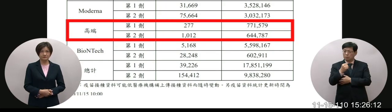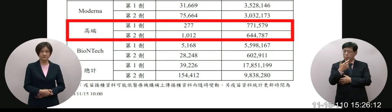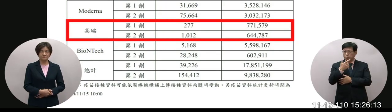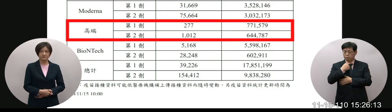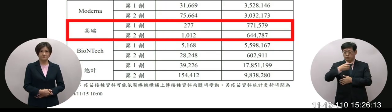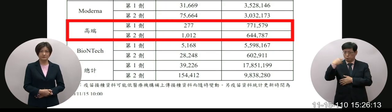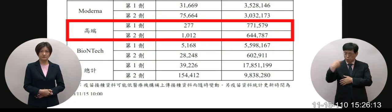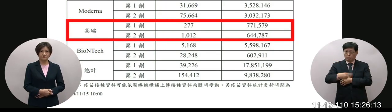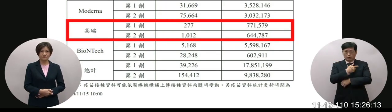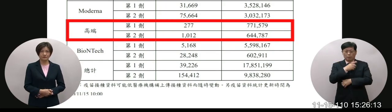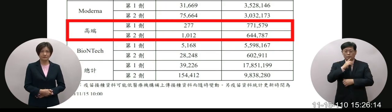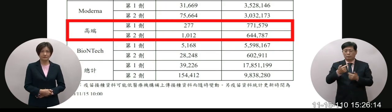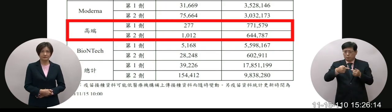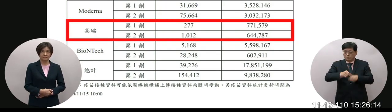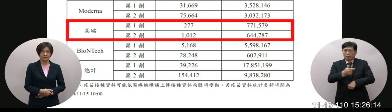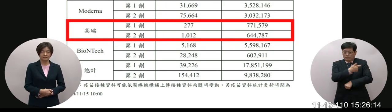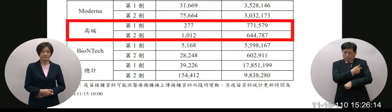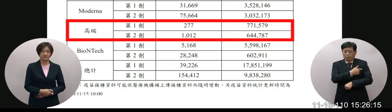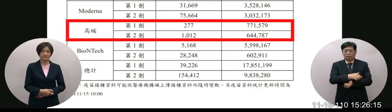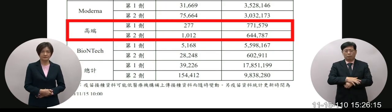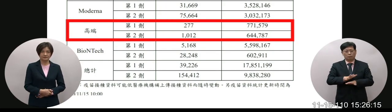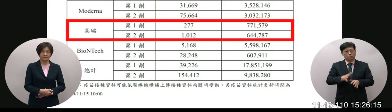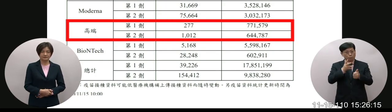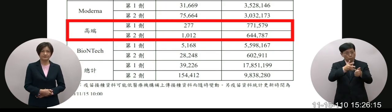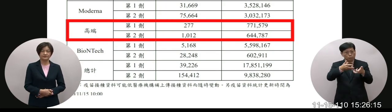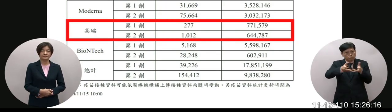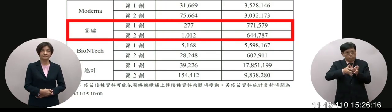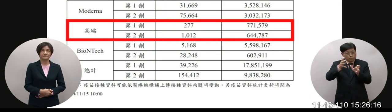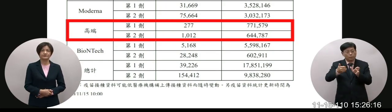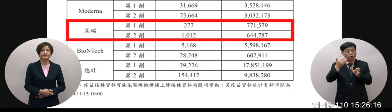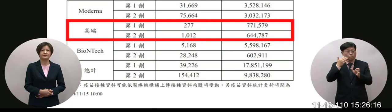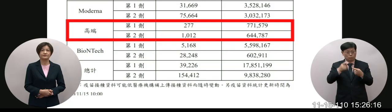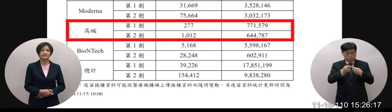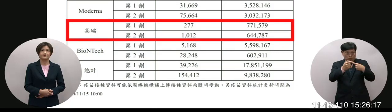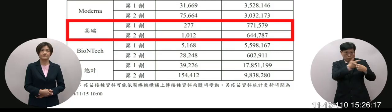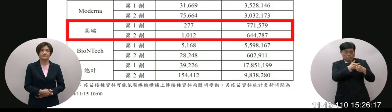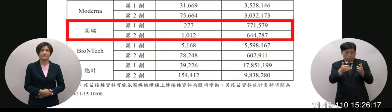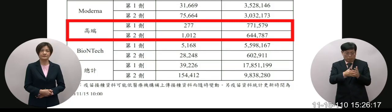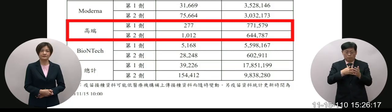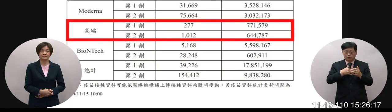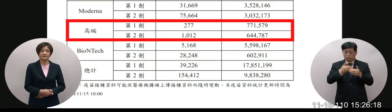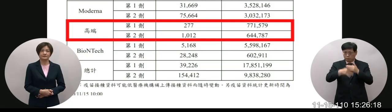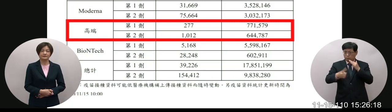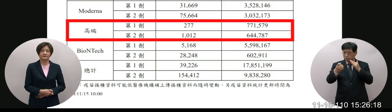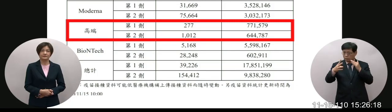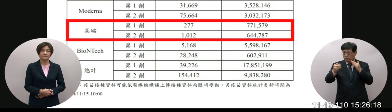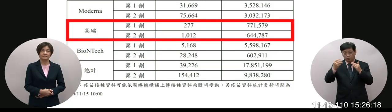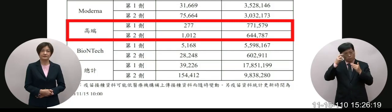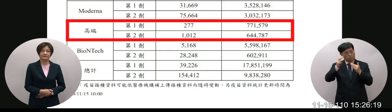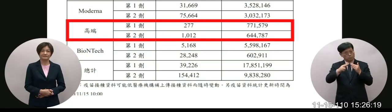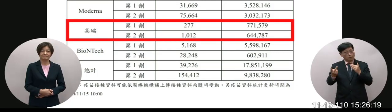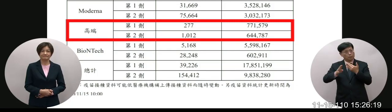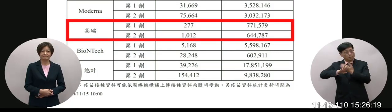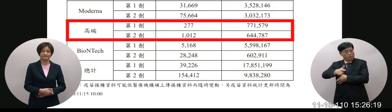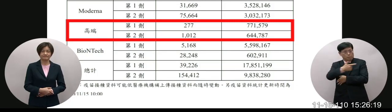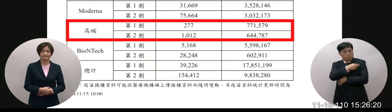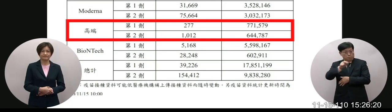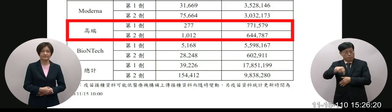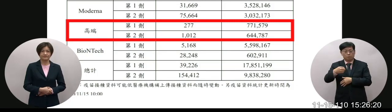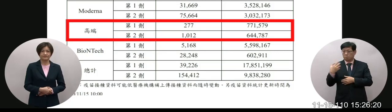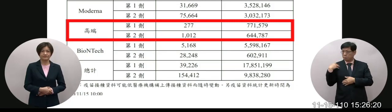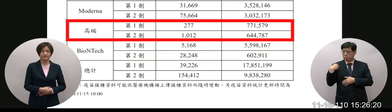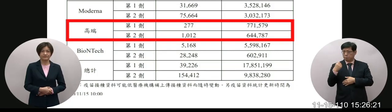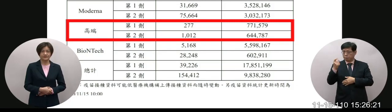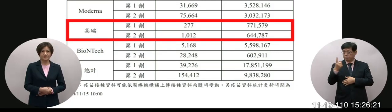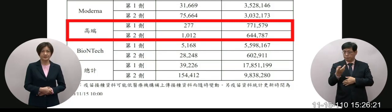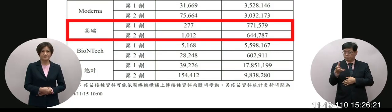叫重打還是叫混打那請問一下部長所以現在如果打完第一劑現在十三萬他如果想打別的疫苗可不可以了還是要一定要